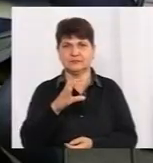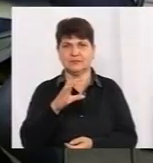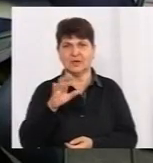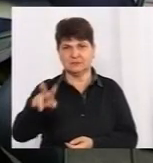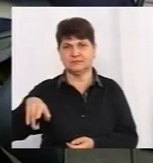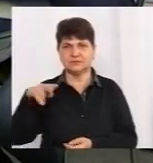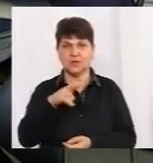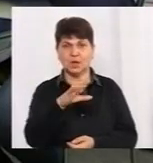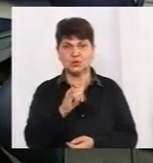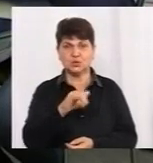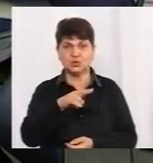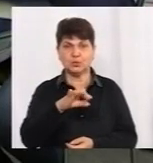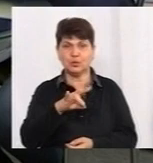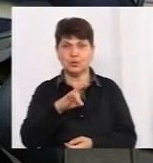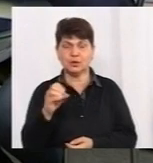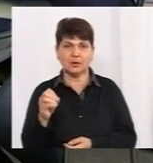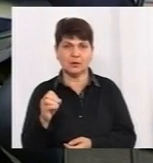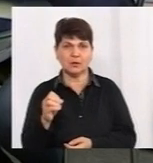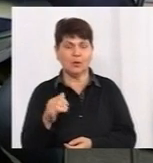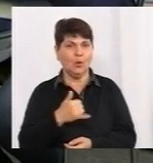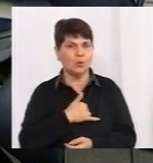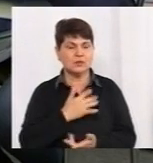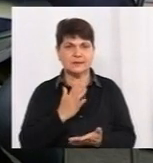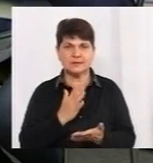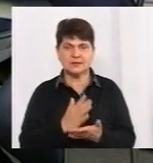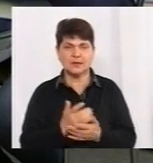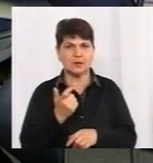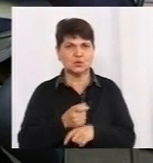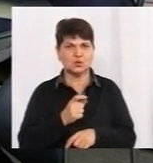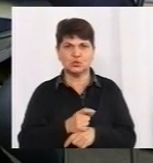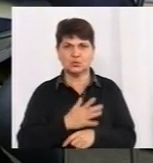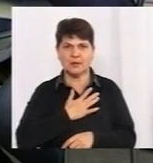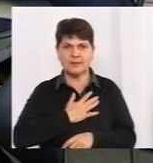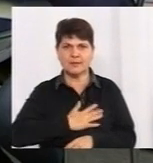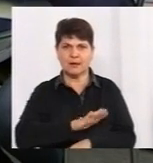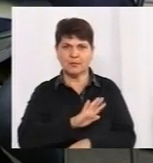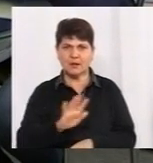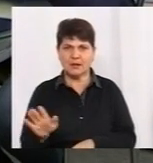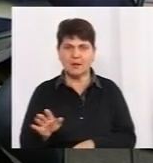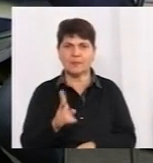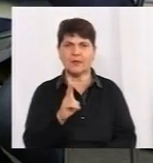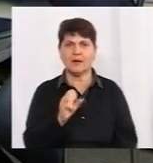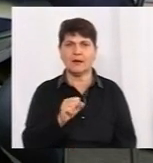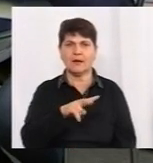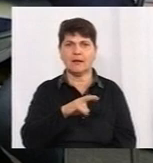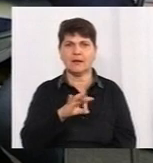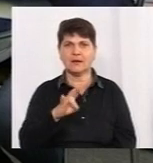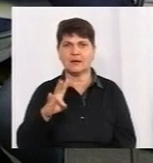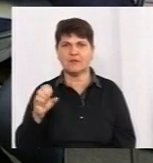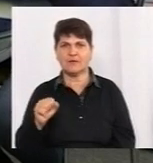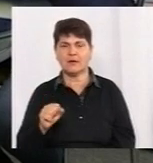що, по-перше, по-калінивськи, в нас дуже є неприємна історія, коли деякі чиновники почали цькувати,